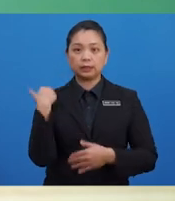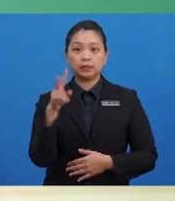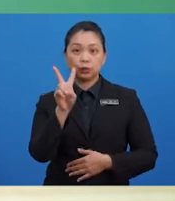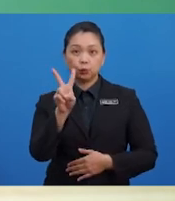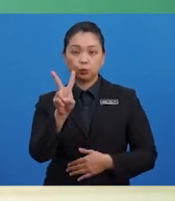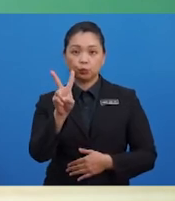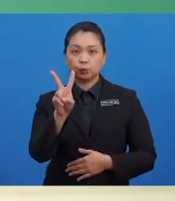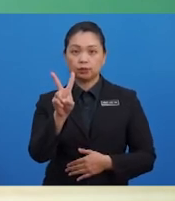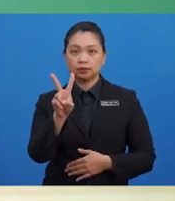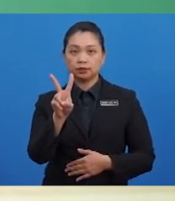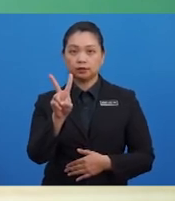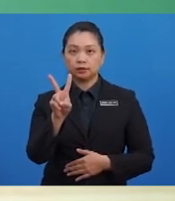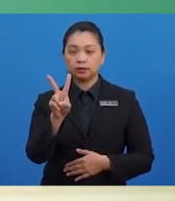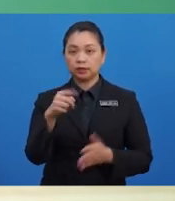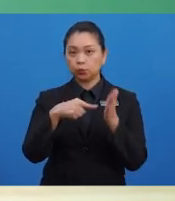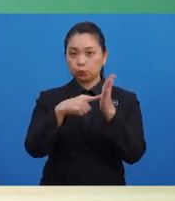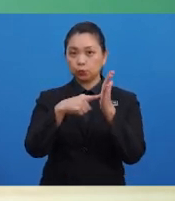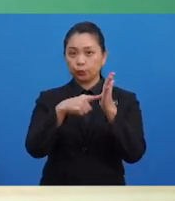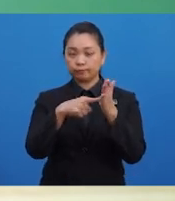biru seperti yang ditunjukkan.